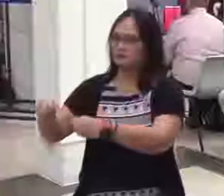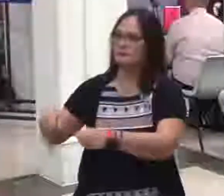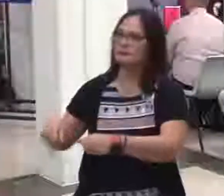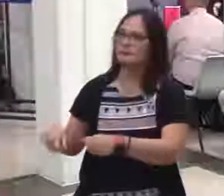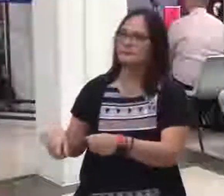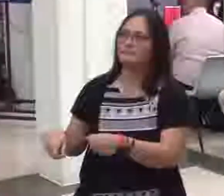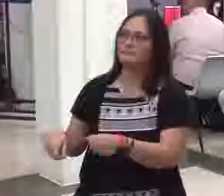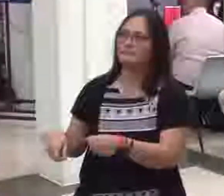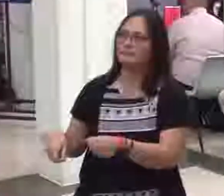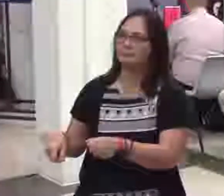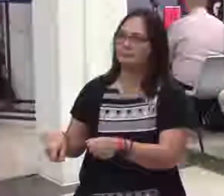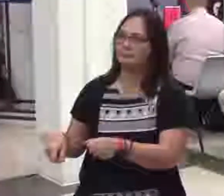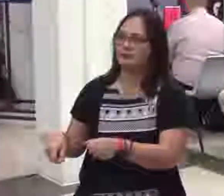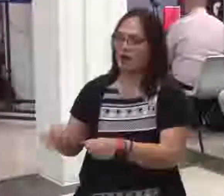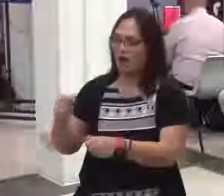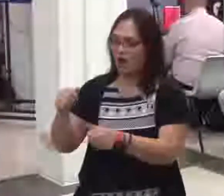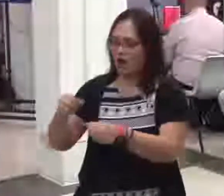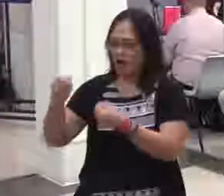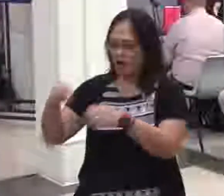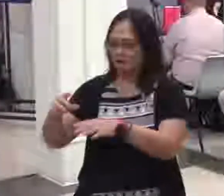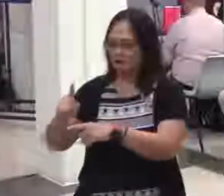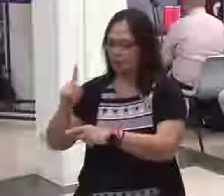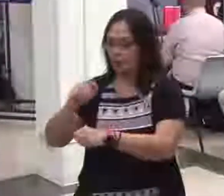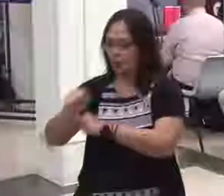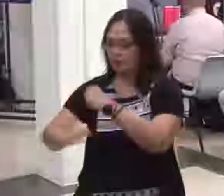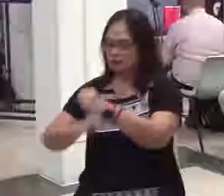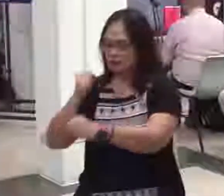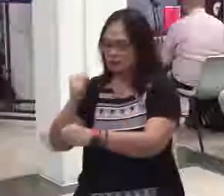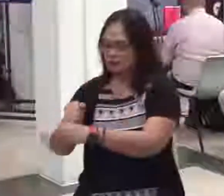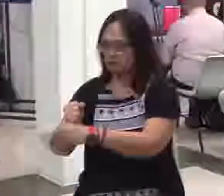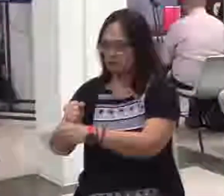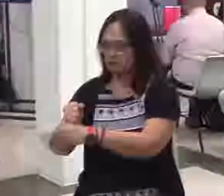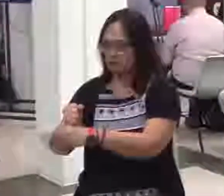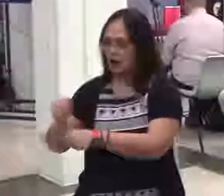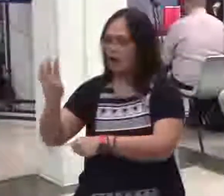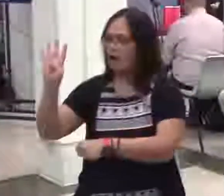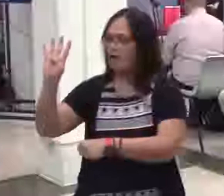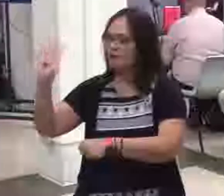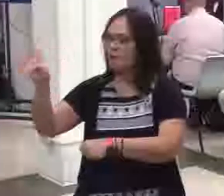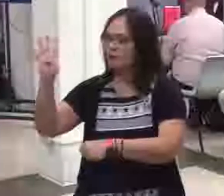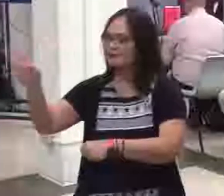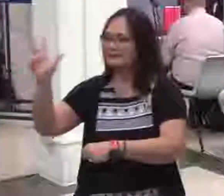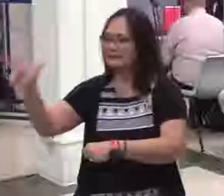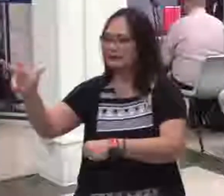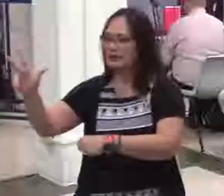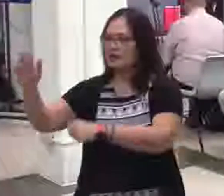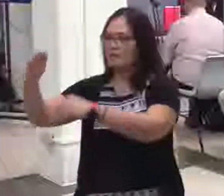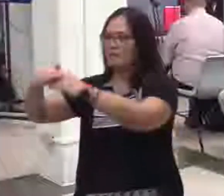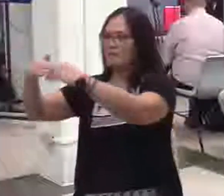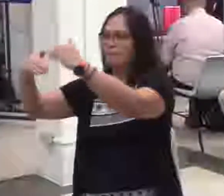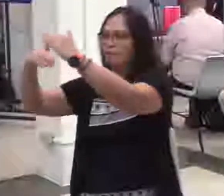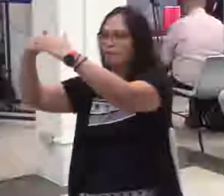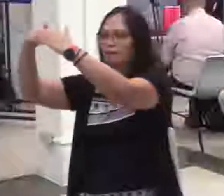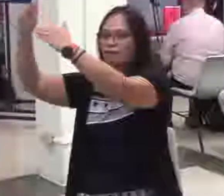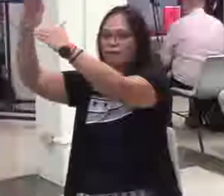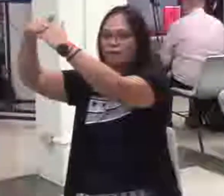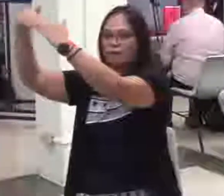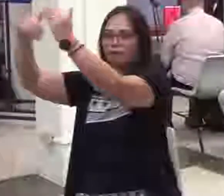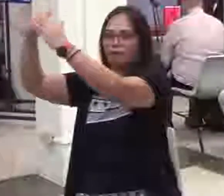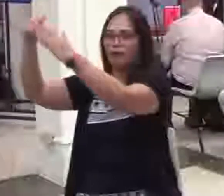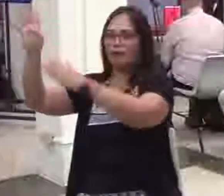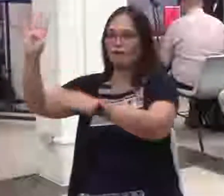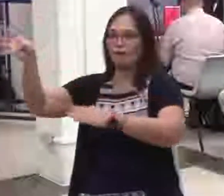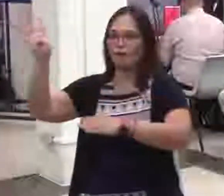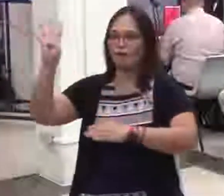aba, isang taon eh, nasa 43 floors na po sila. Sa loob ng isang taon, isipin mo,